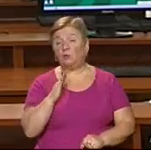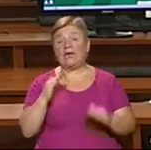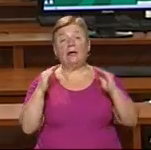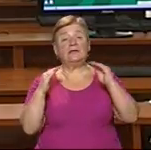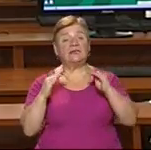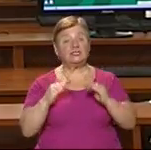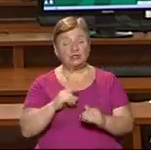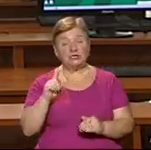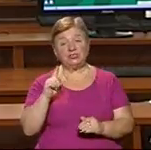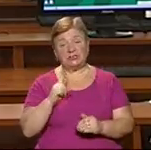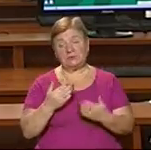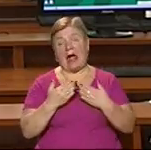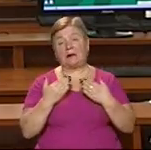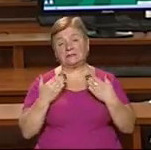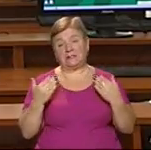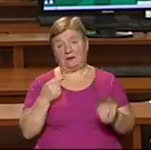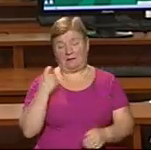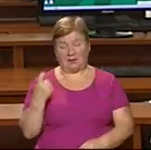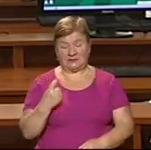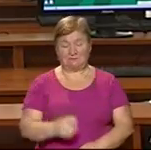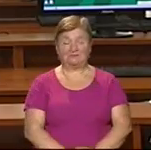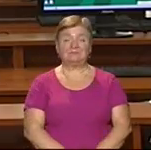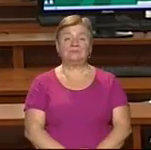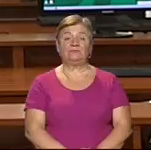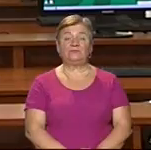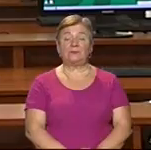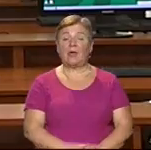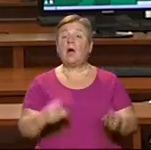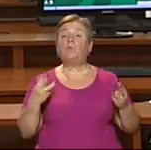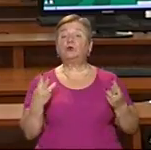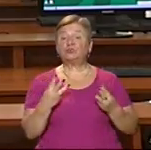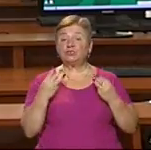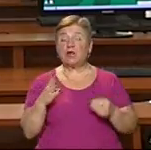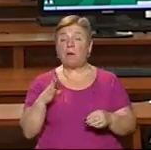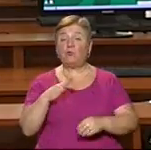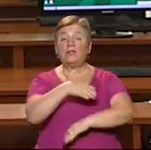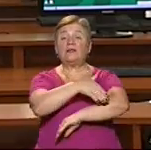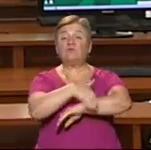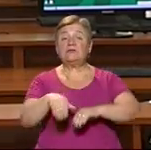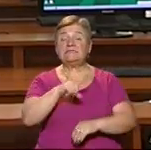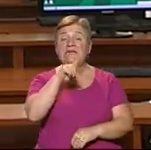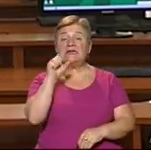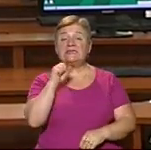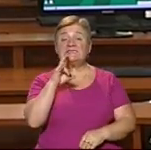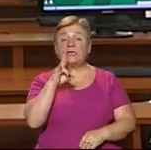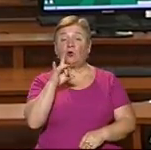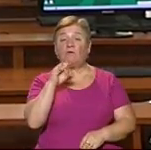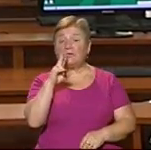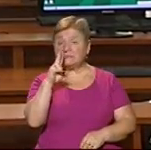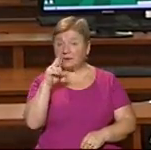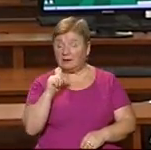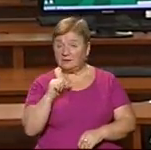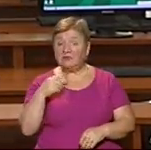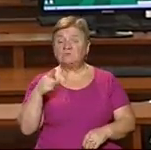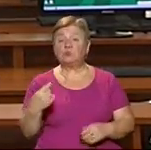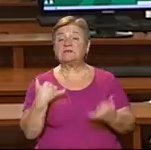нижчою, ніж ціна акційного газу Пожежа сталася на вулиці Занькувацької в Ужгороді Інформацію сьогодні